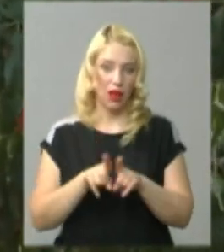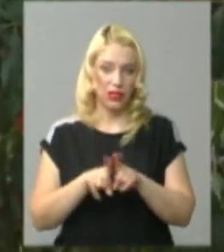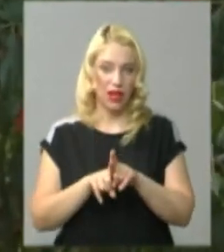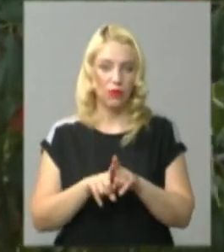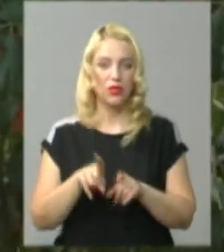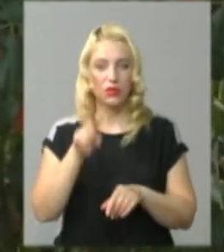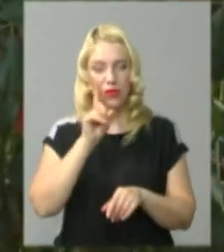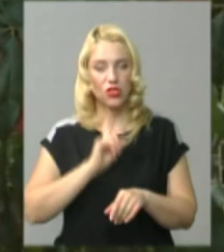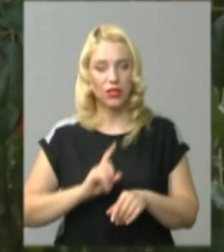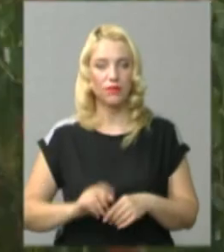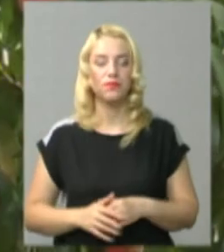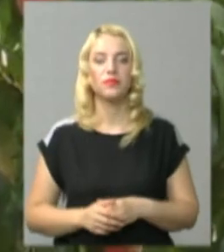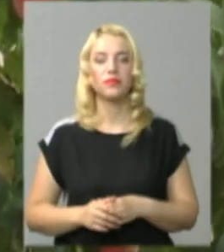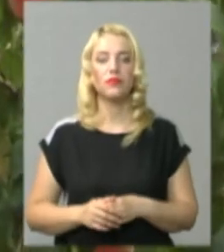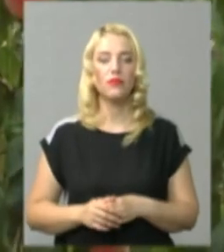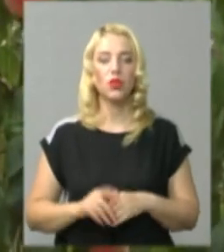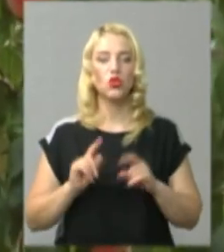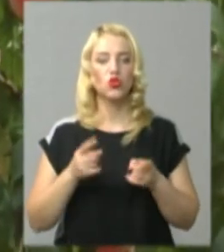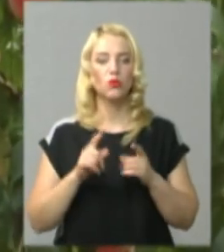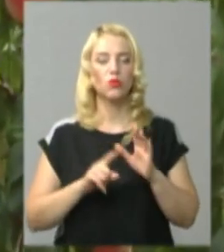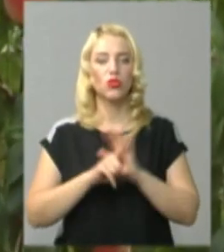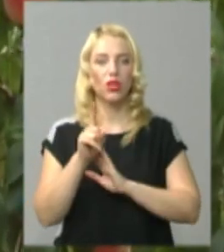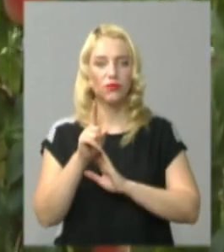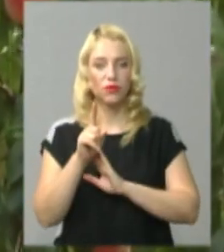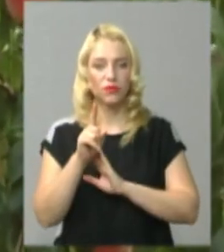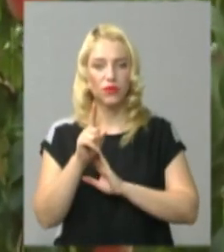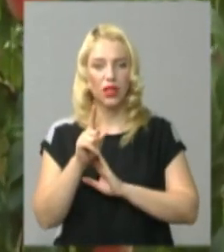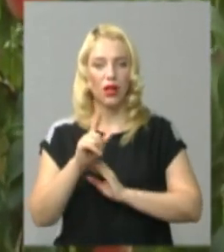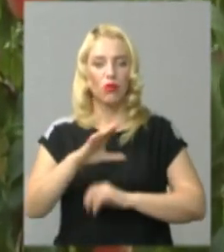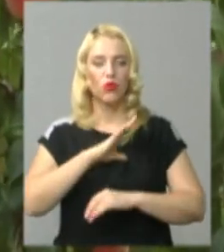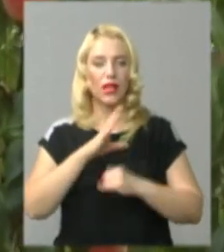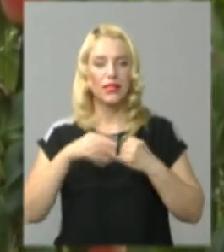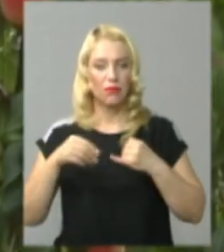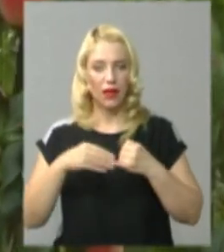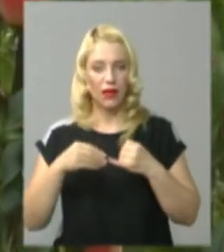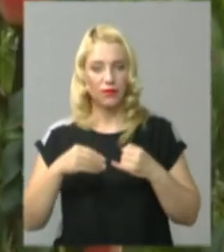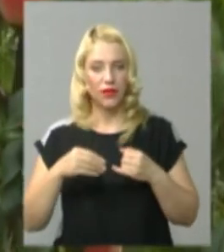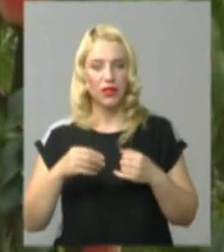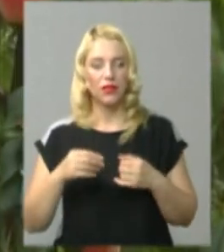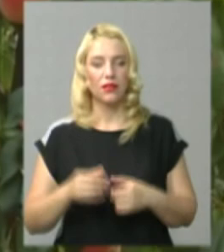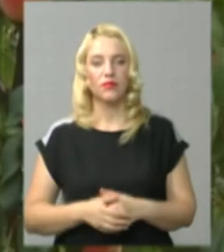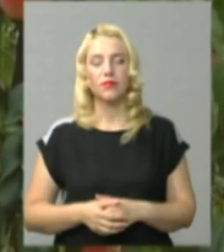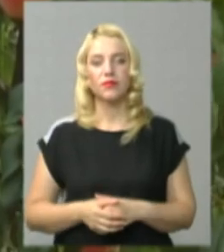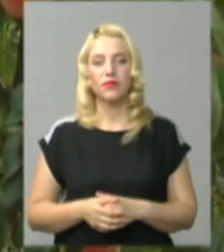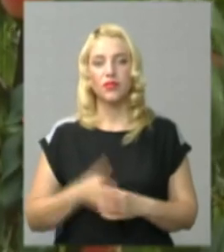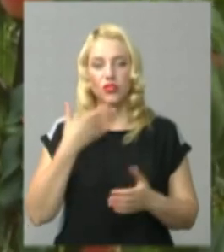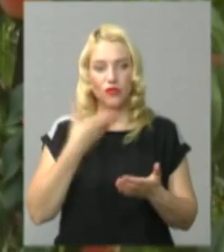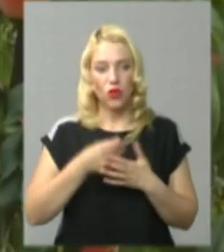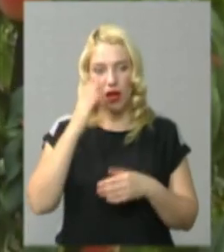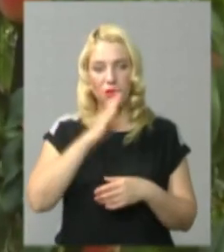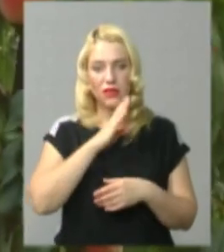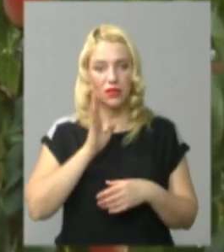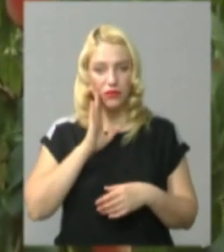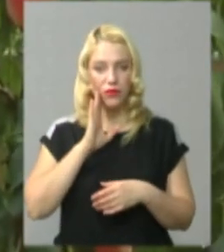досить хороші. Чому почав? Була земля, можна так сказати, своя, батьків,